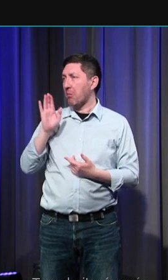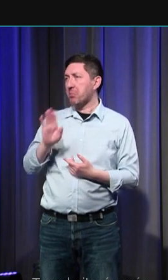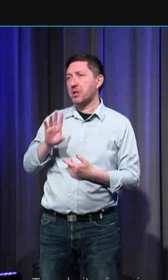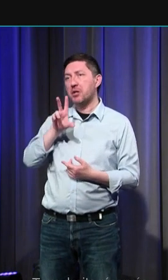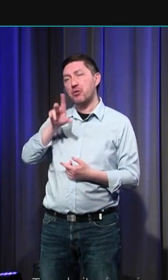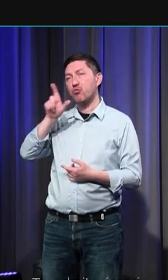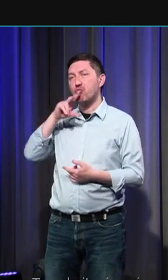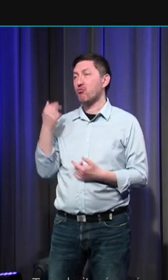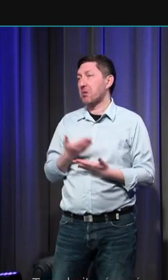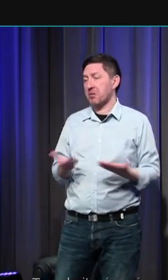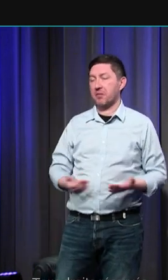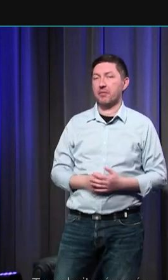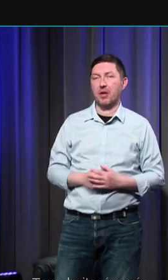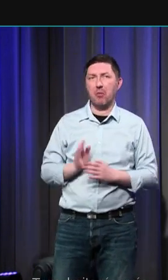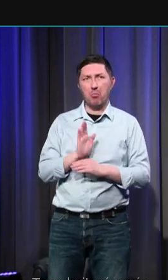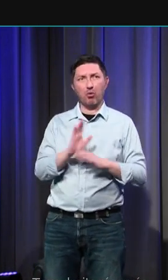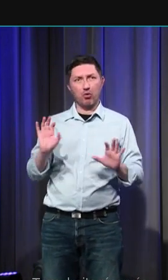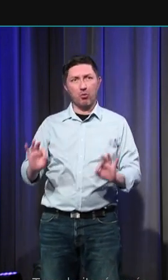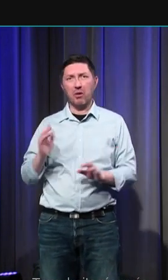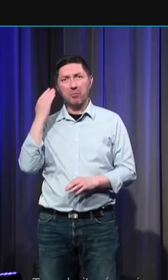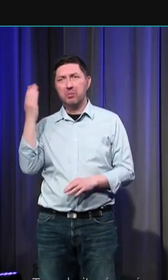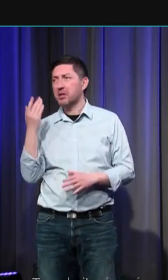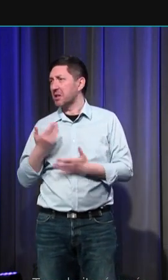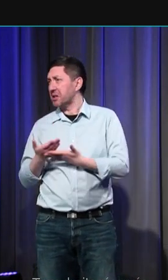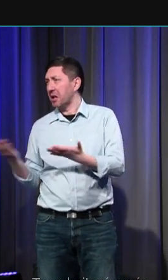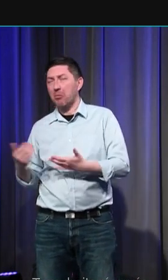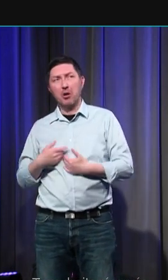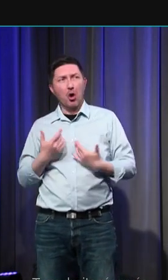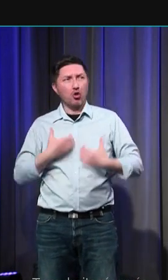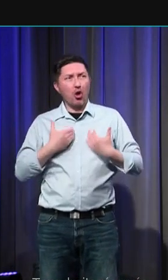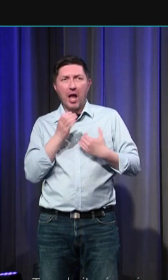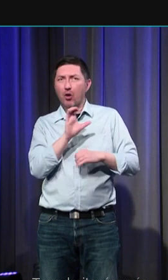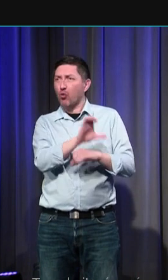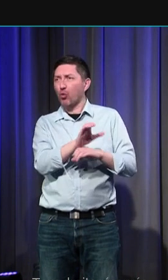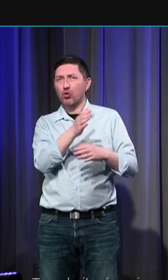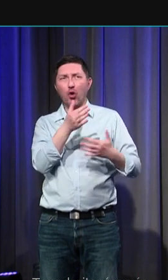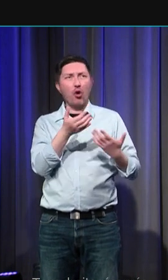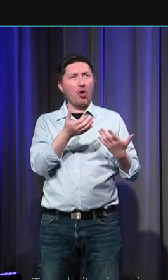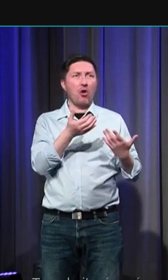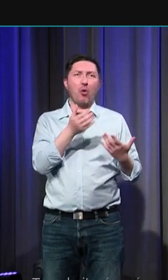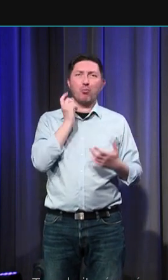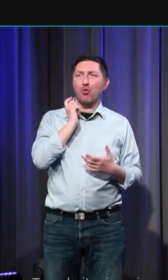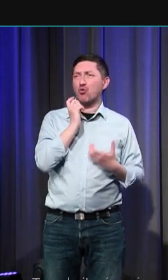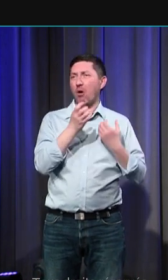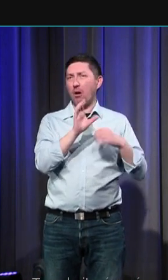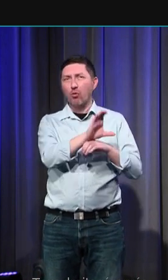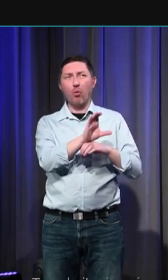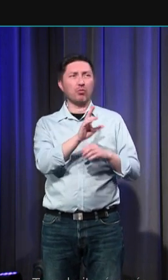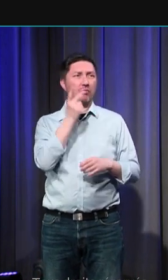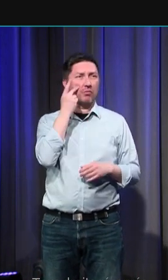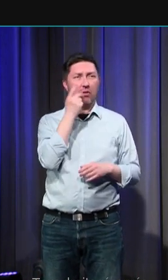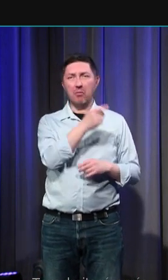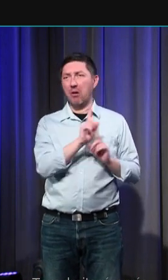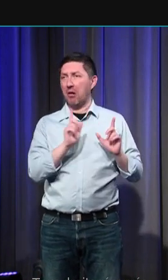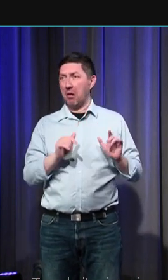montrent bien que ces accès de colère contre le seigneur ou les magistrats de la cité malgré leur apparente spontanéité suivaient un protocole précis